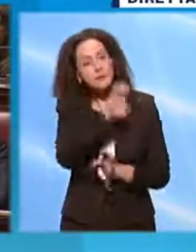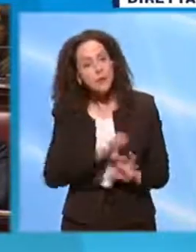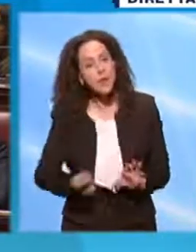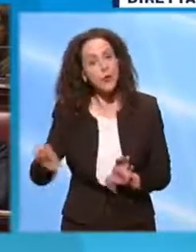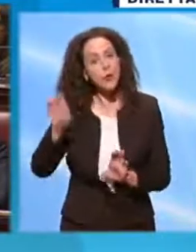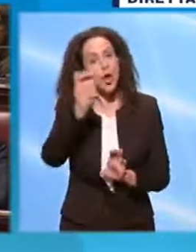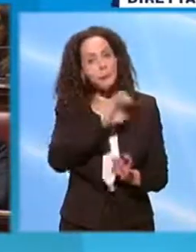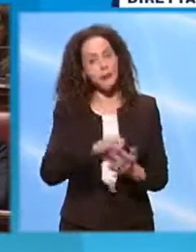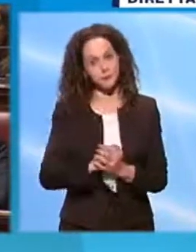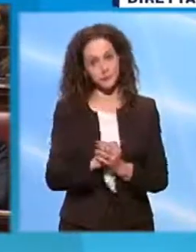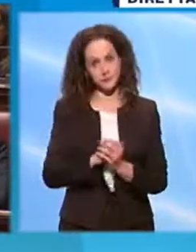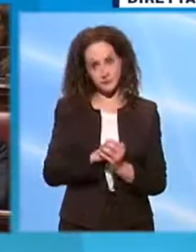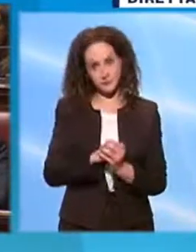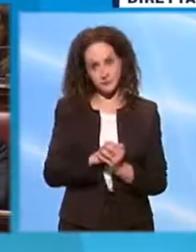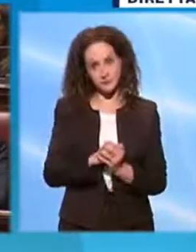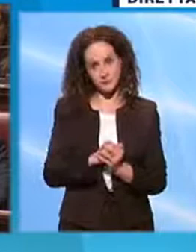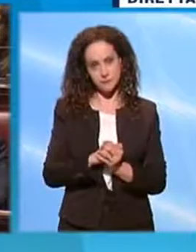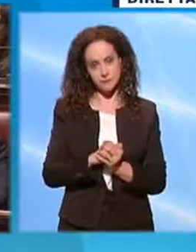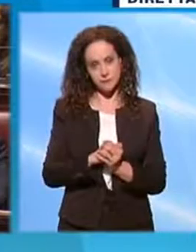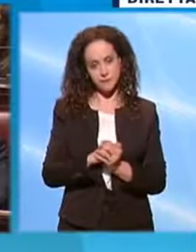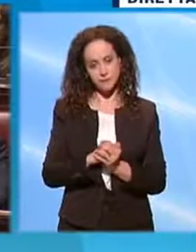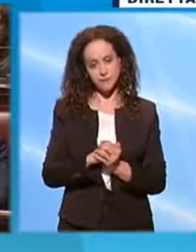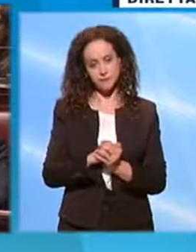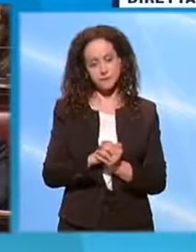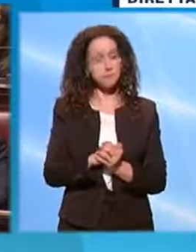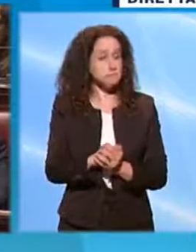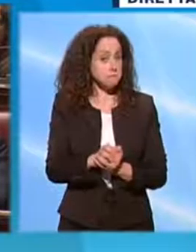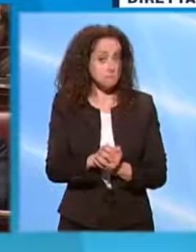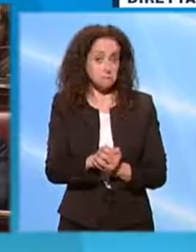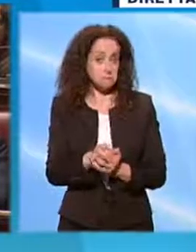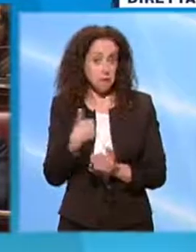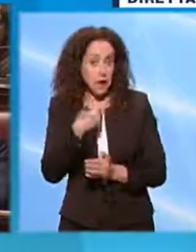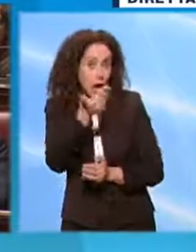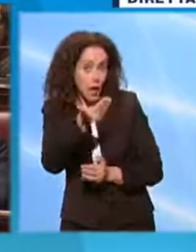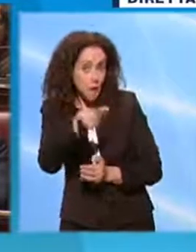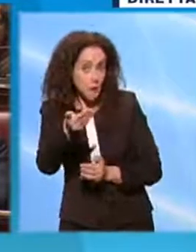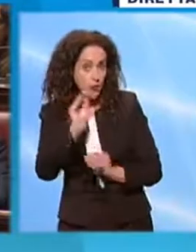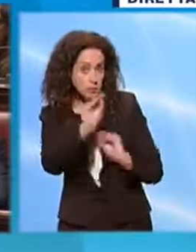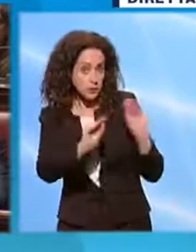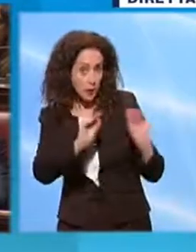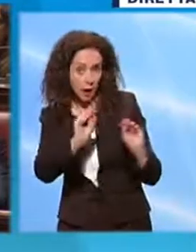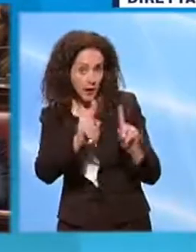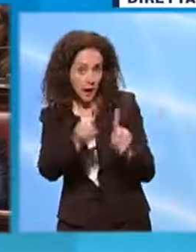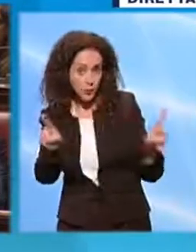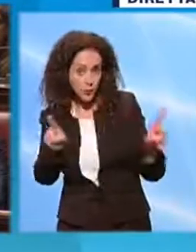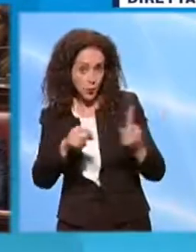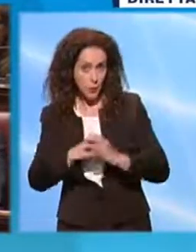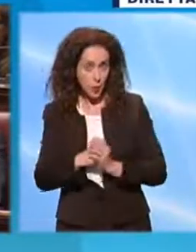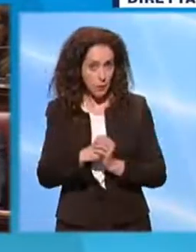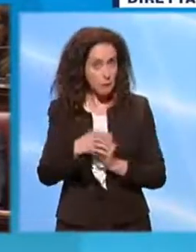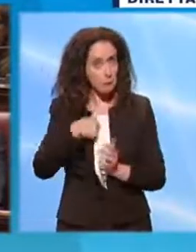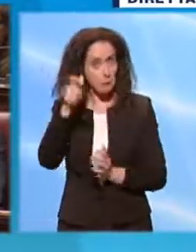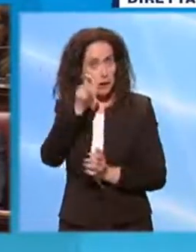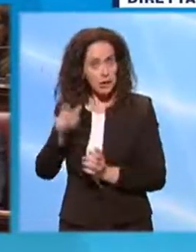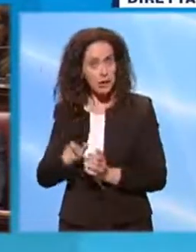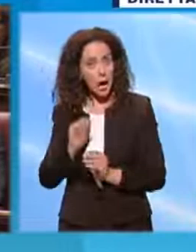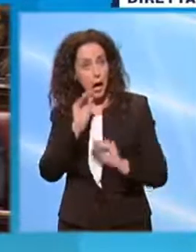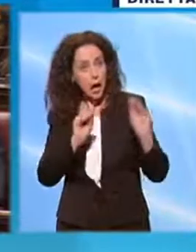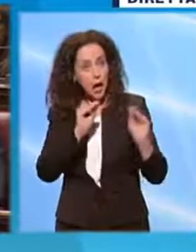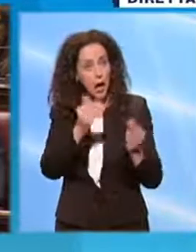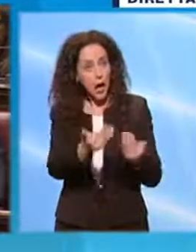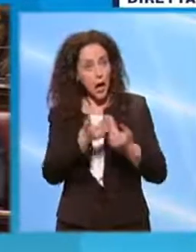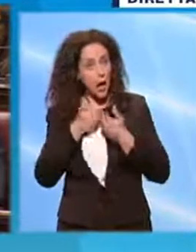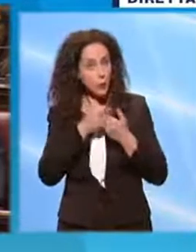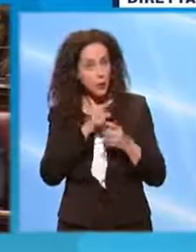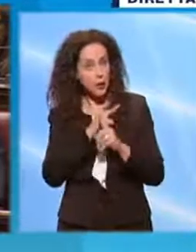che noi non chiediamo le lemosine a nessuno. L'Italia non chiede aiuti a nessuno.